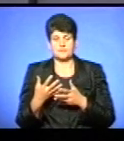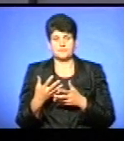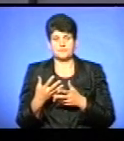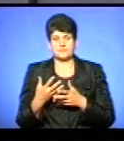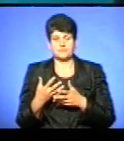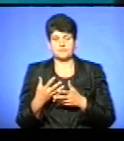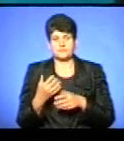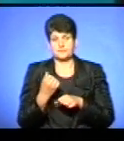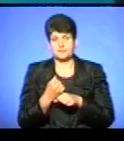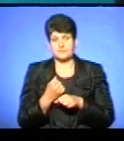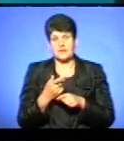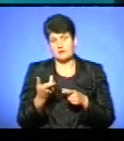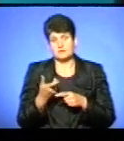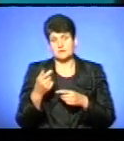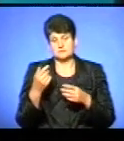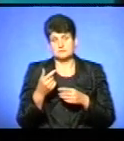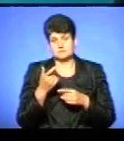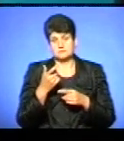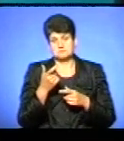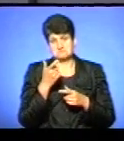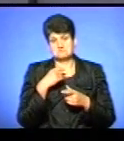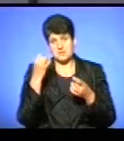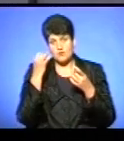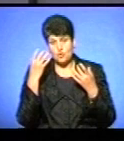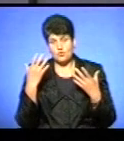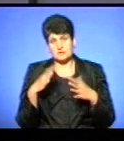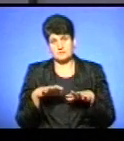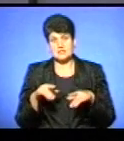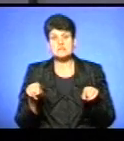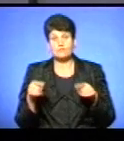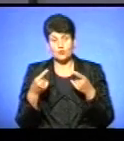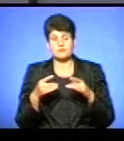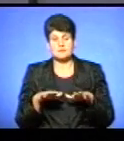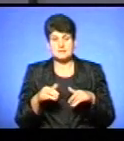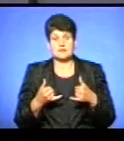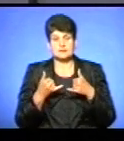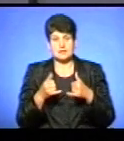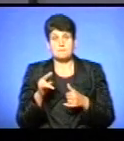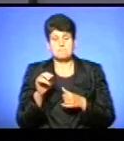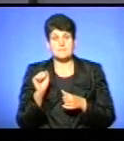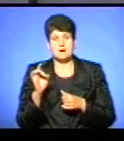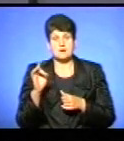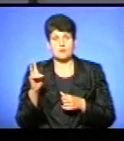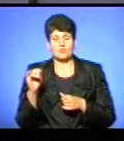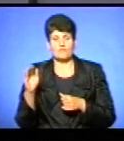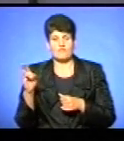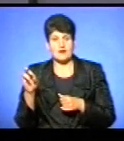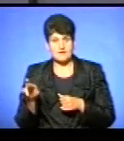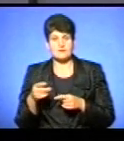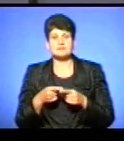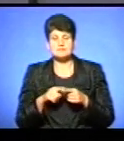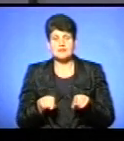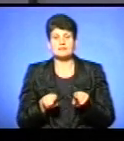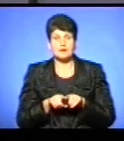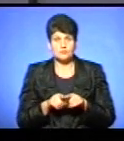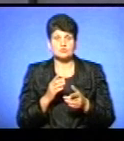Благороджене місто, так? Так, ну, навіть створювати місця для паркування транспортних засобів, це теж